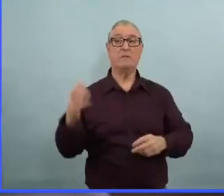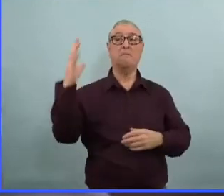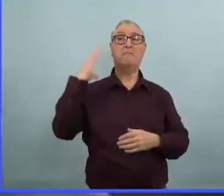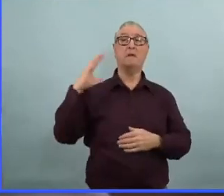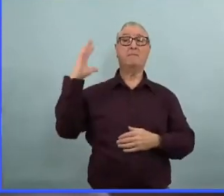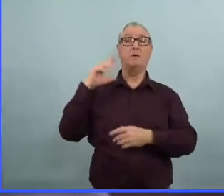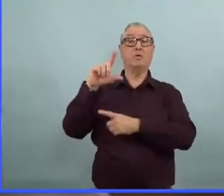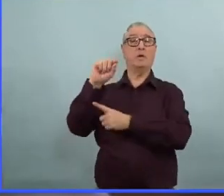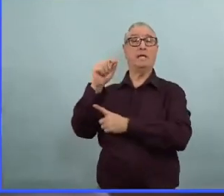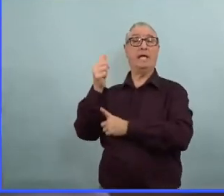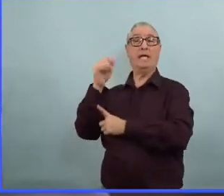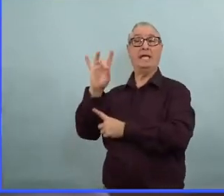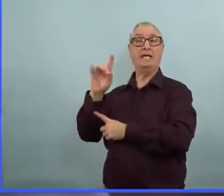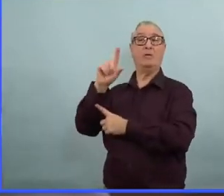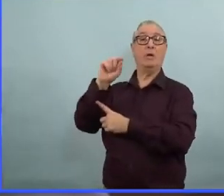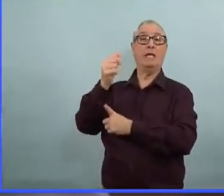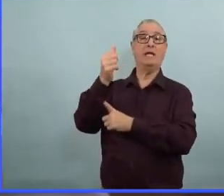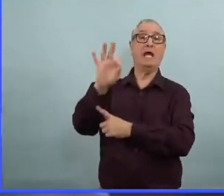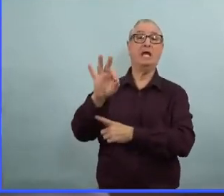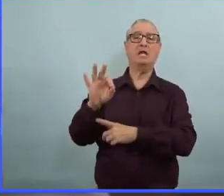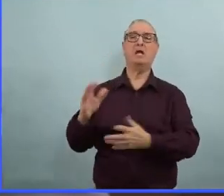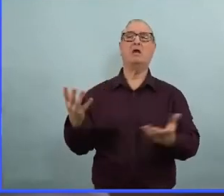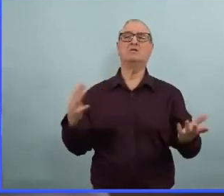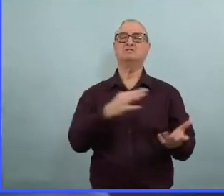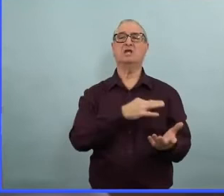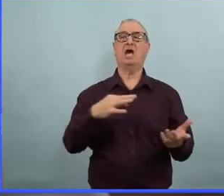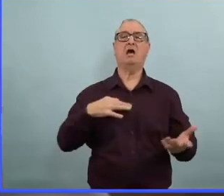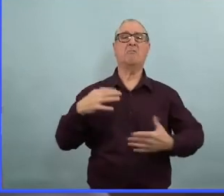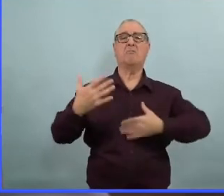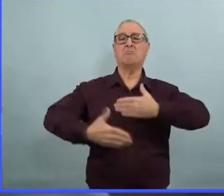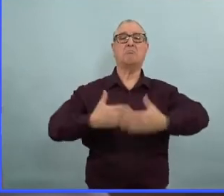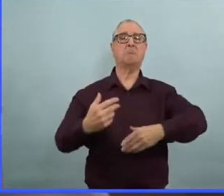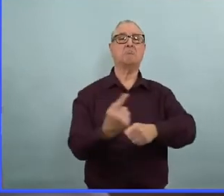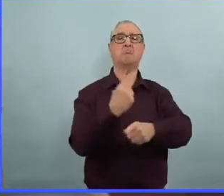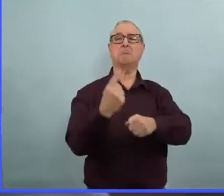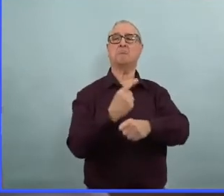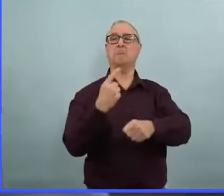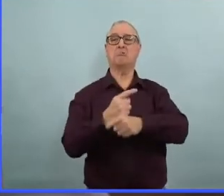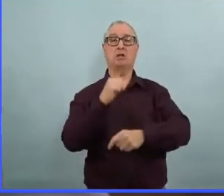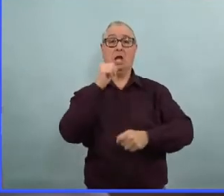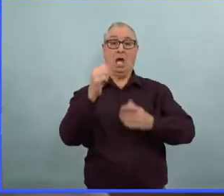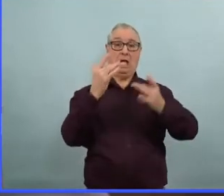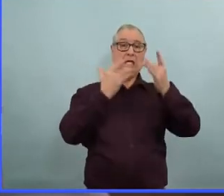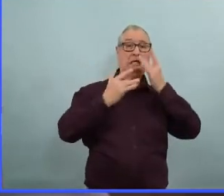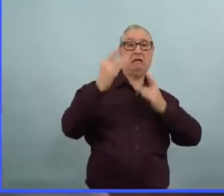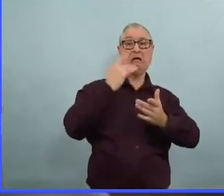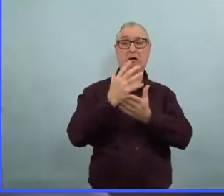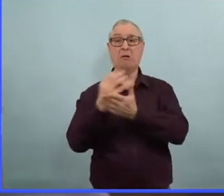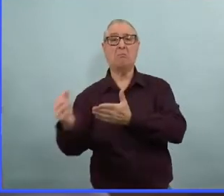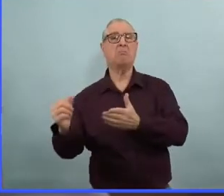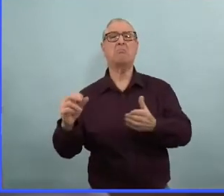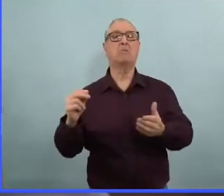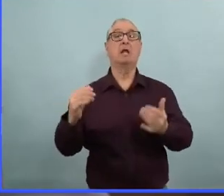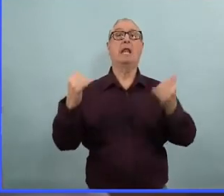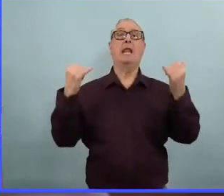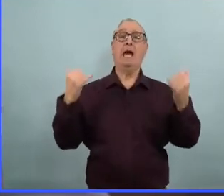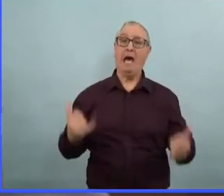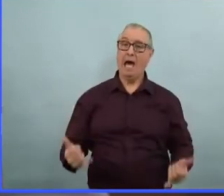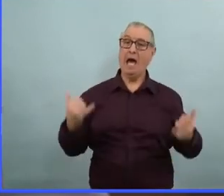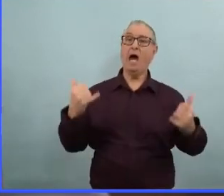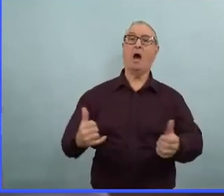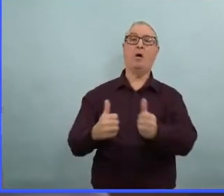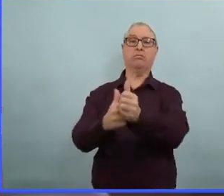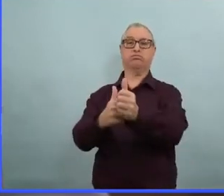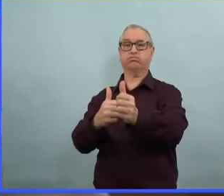Il y a des problèmes avec des chirurgies qui ont été retardées qu'on n'avait pas non plus en 2018. Donc,